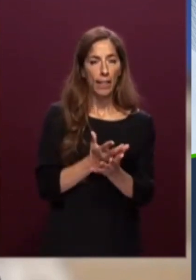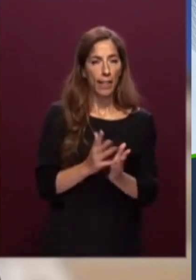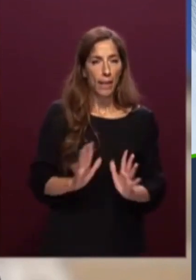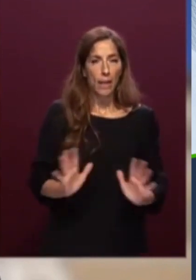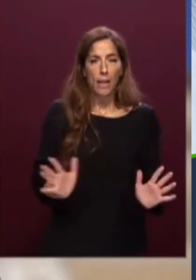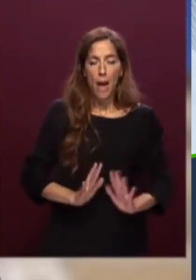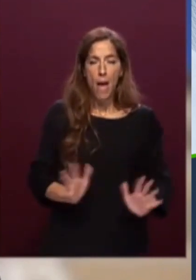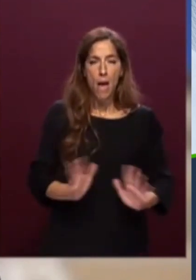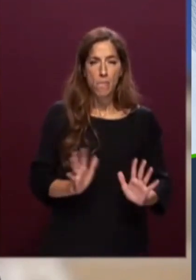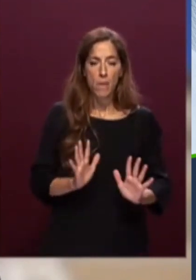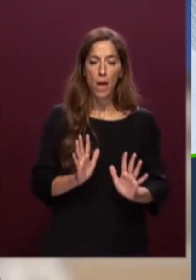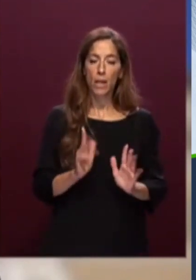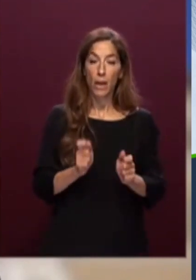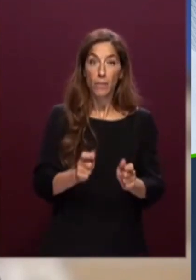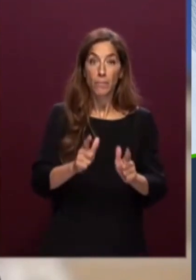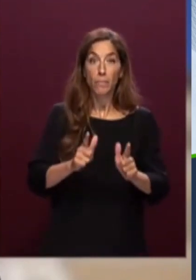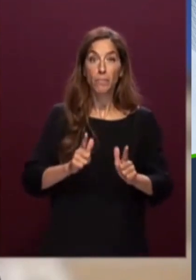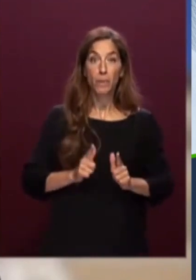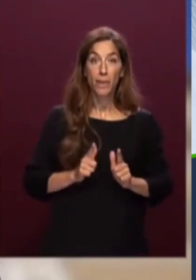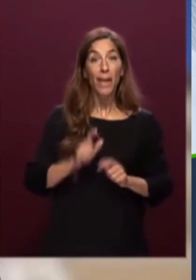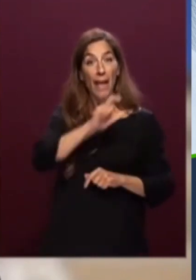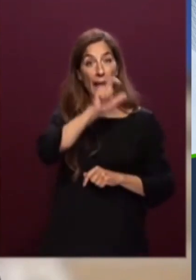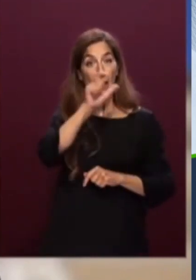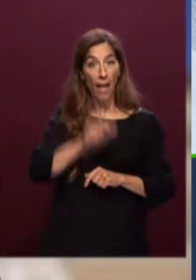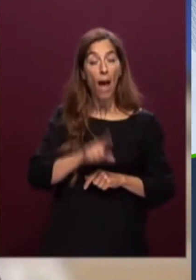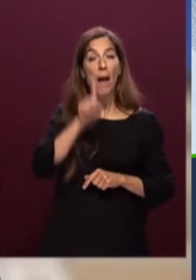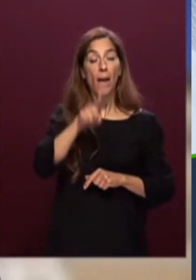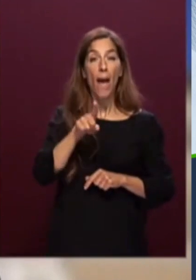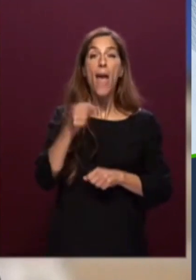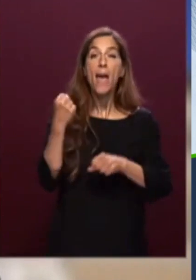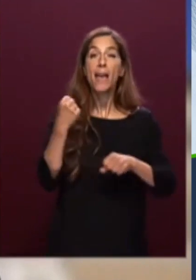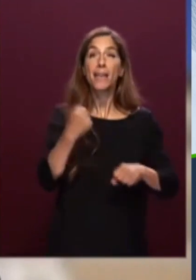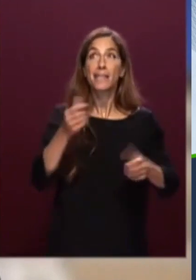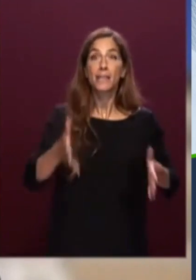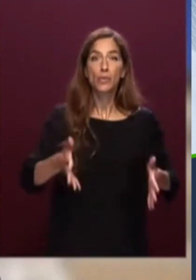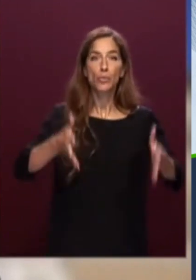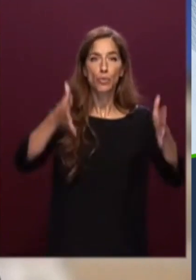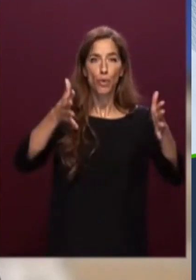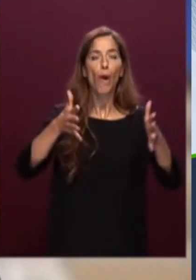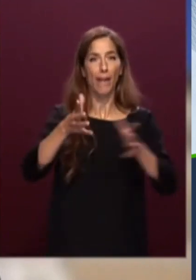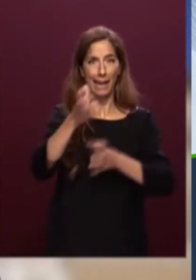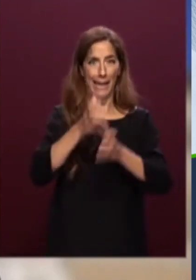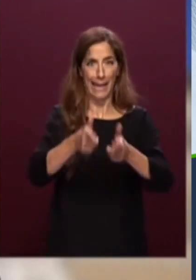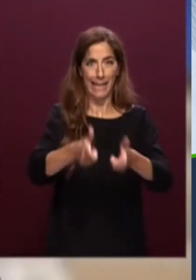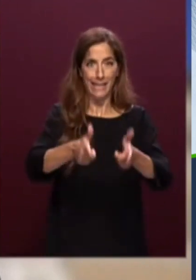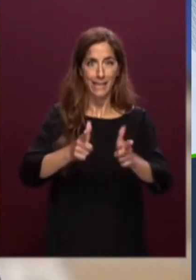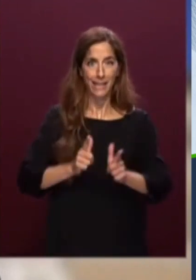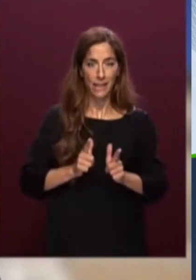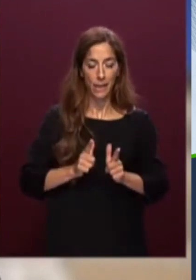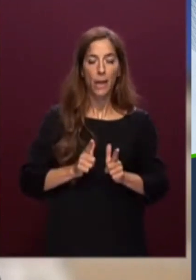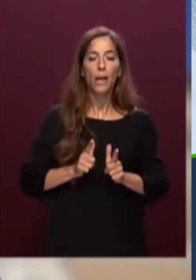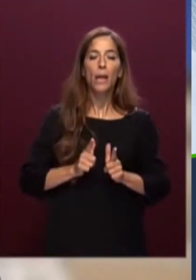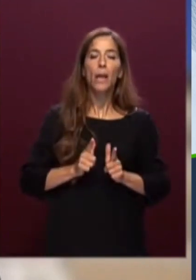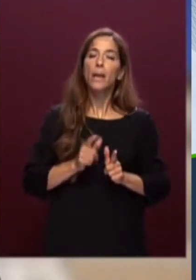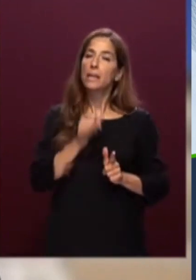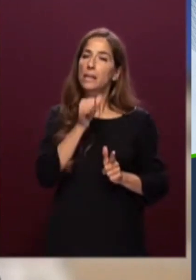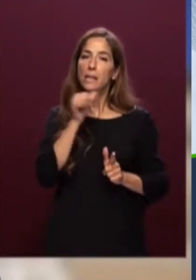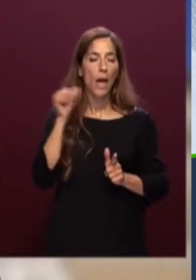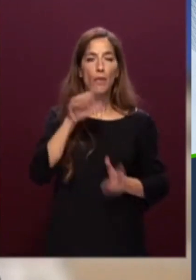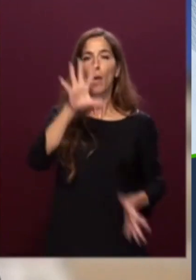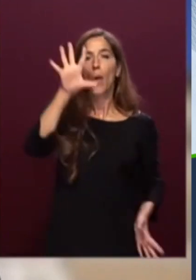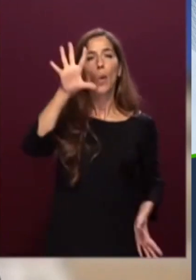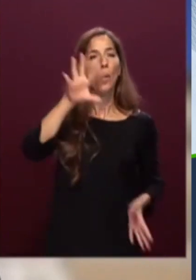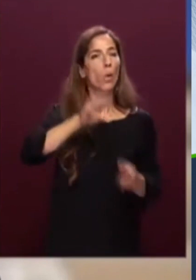paese e le sue istituzioni e che ci richiamano al valore dell'unità nazionale intesa nel suo significato più alto che la